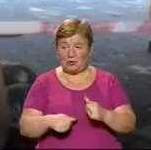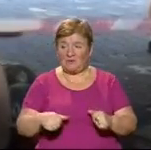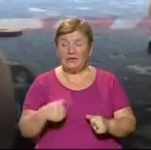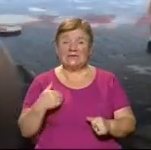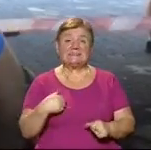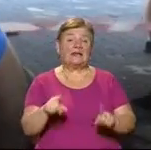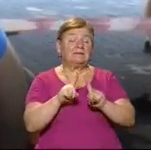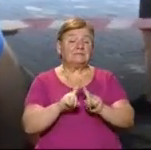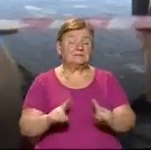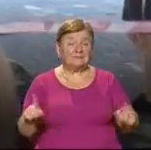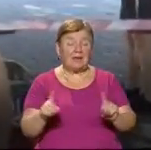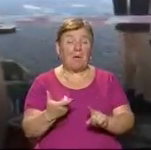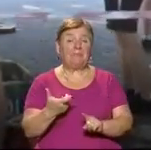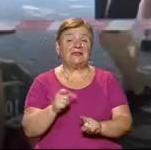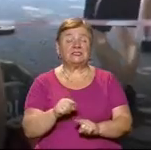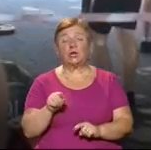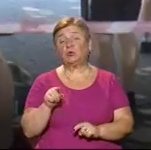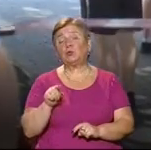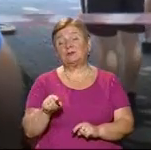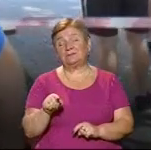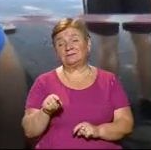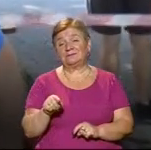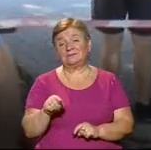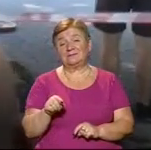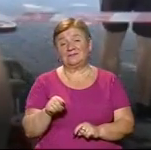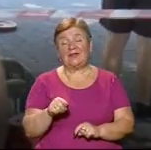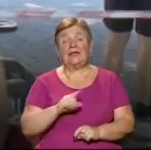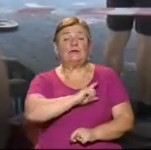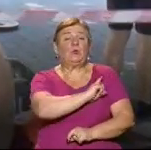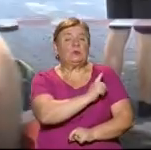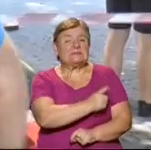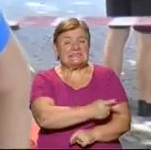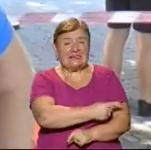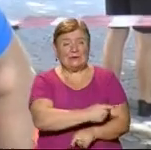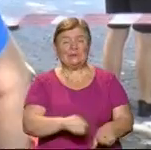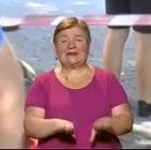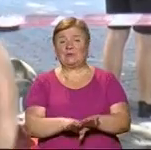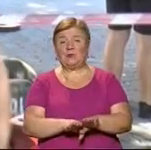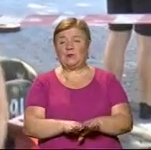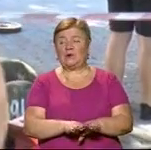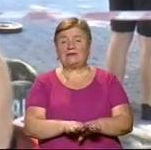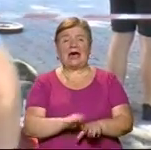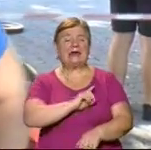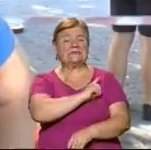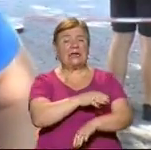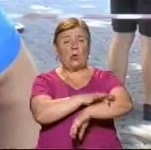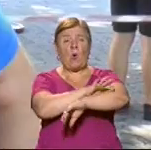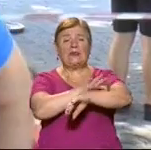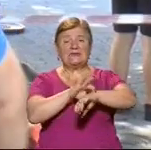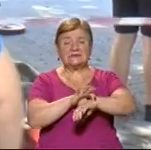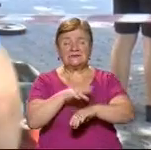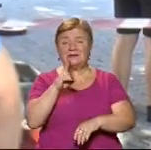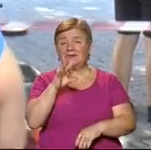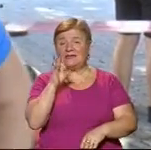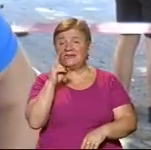трошки специфічний турнір Більше тут йде силу кісти, щоб отримати всі